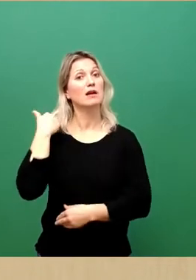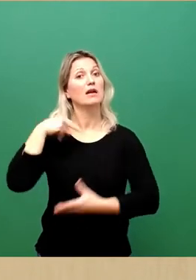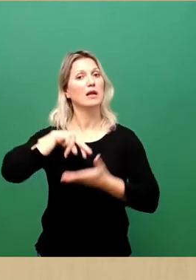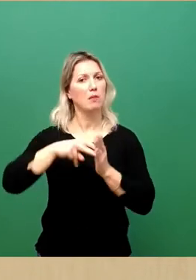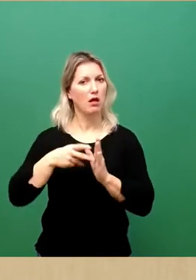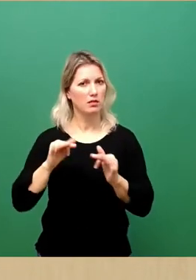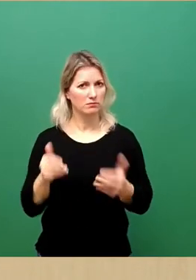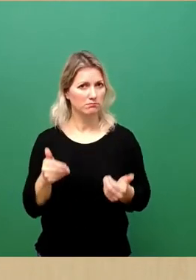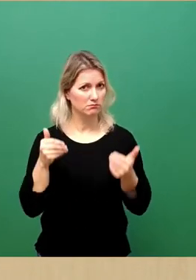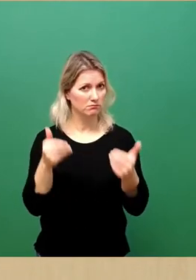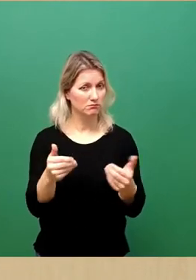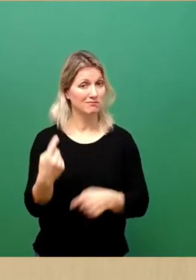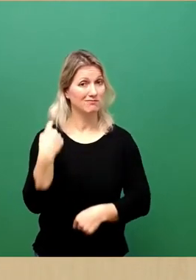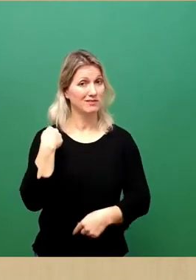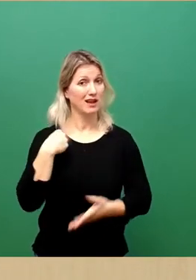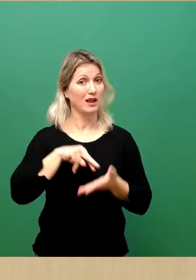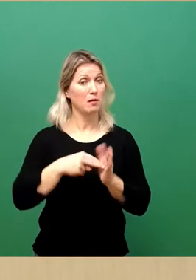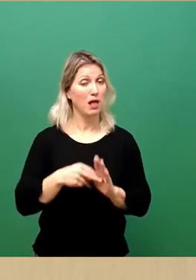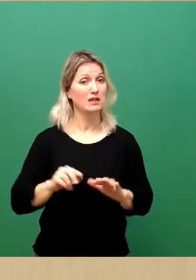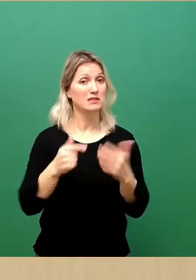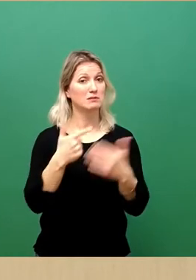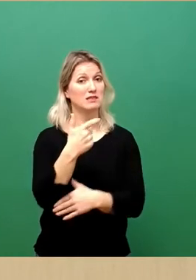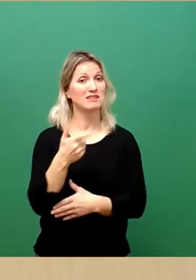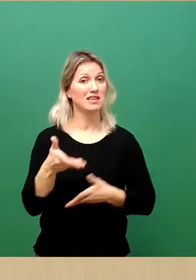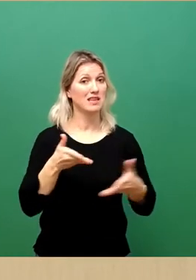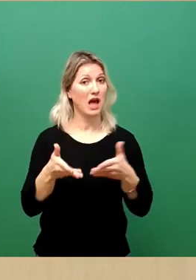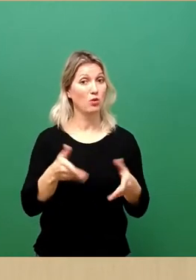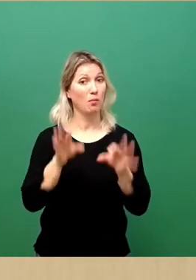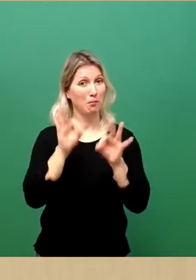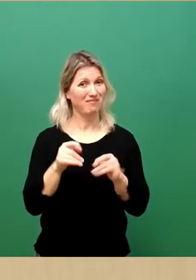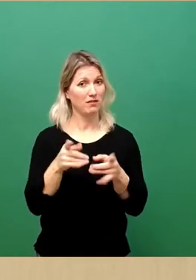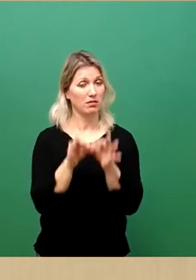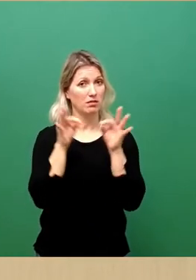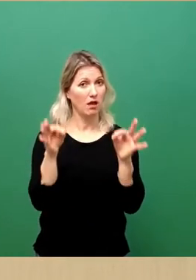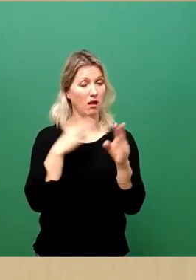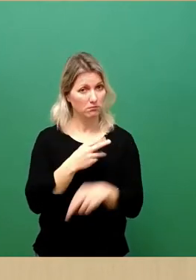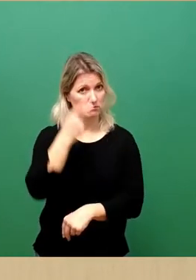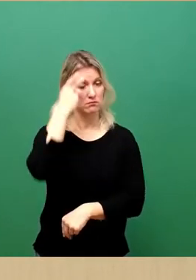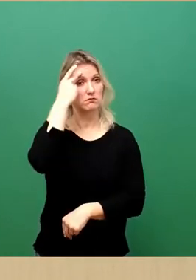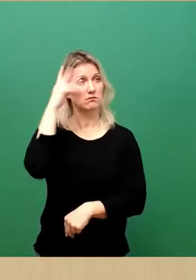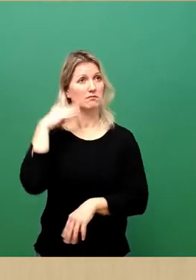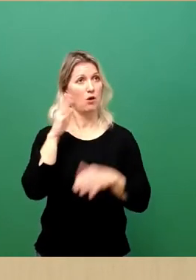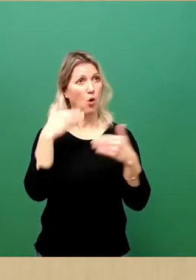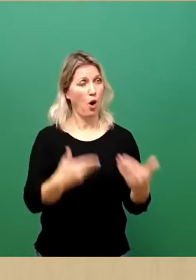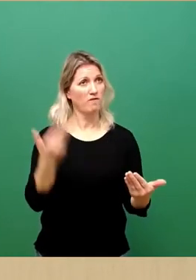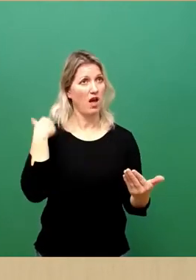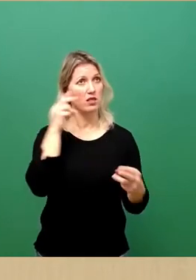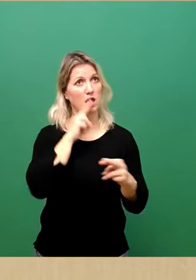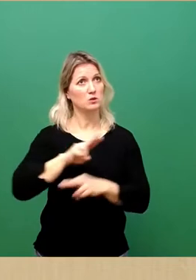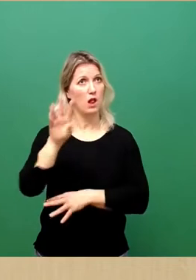vorgesehen war sie am 27. Januar, am Tag des Gedenkens an die Opfer des Nationalsozialismus.